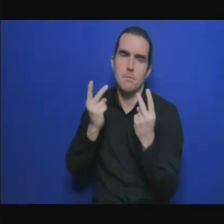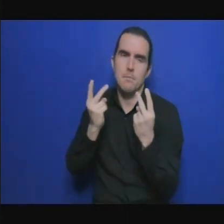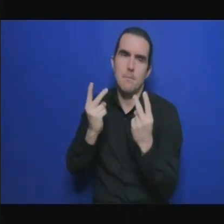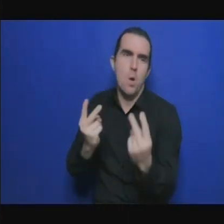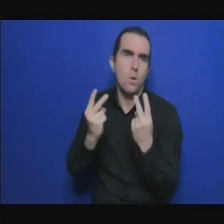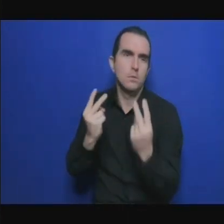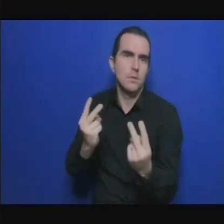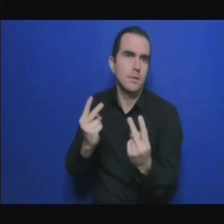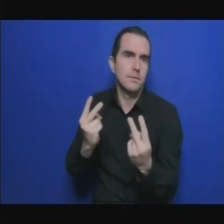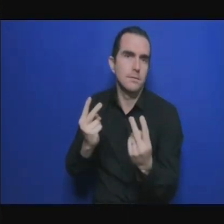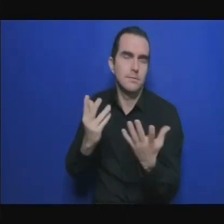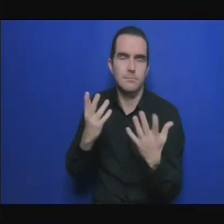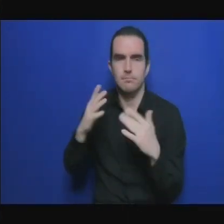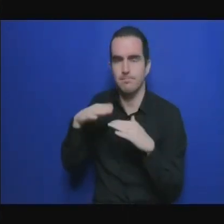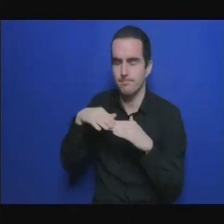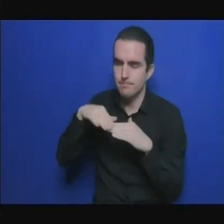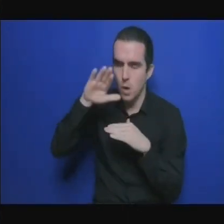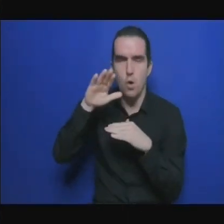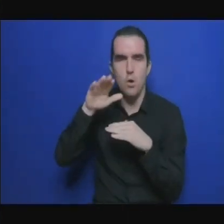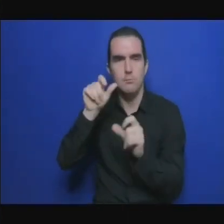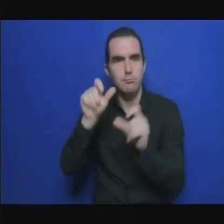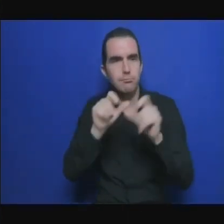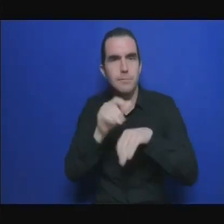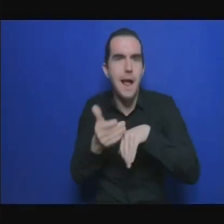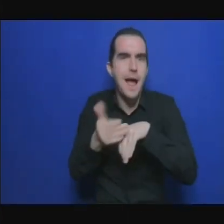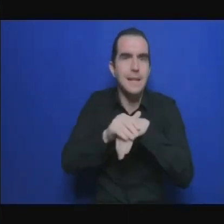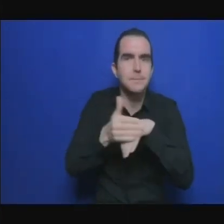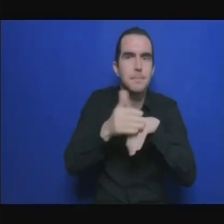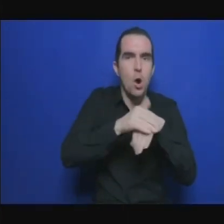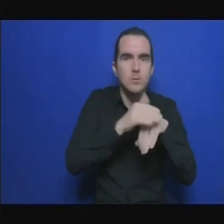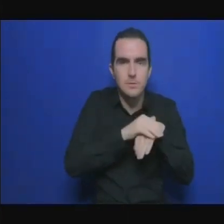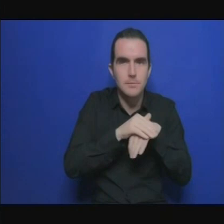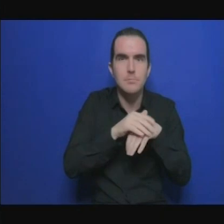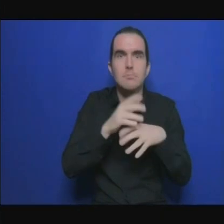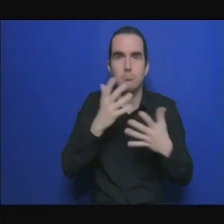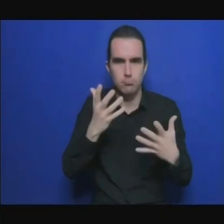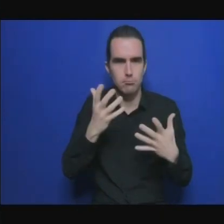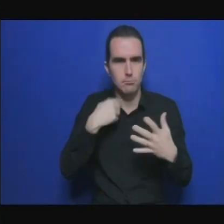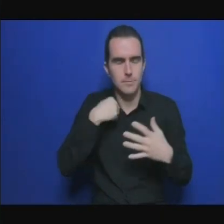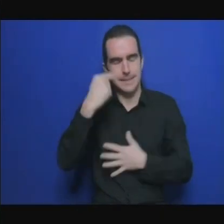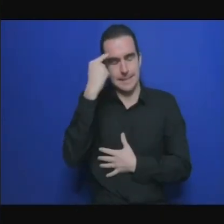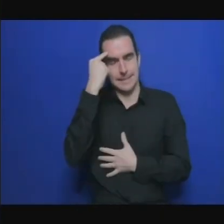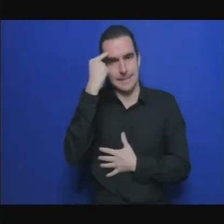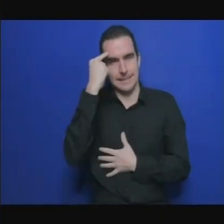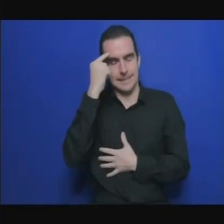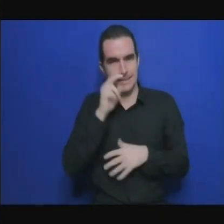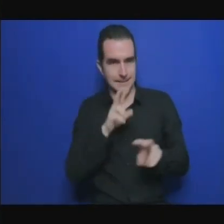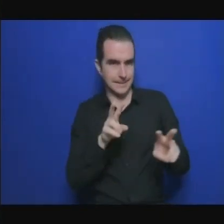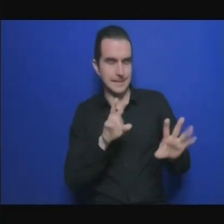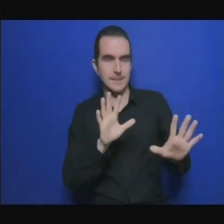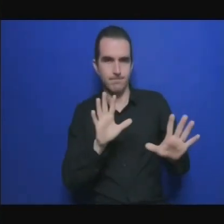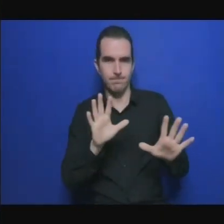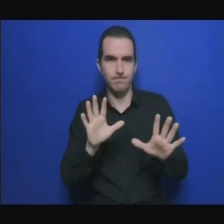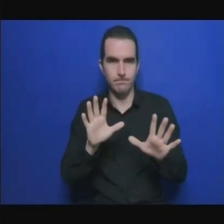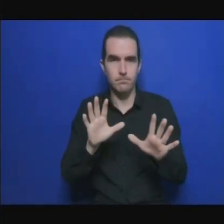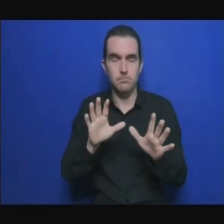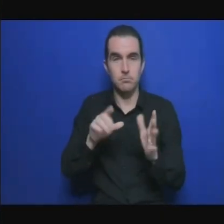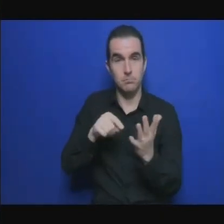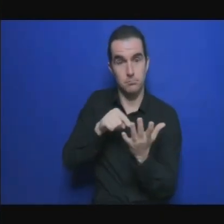conventions qui ne soient pas suffisamment imprégnés des réalités africaines ou de savoirs endogènes et finalement